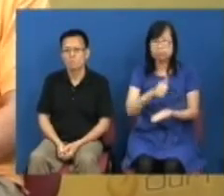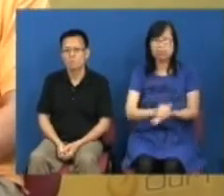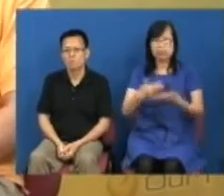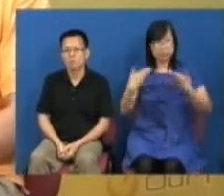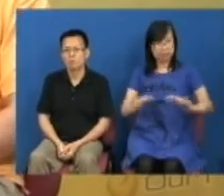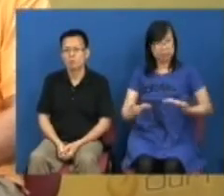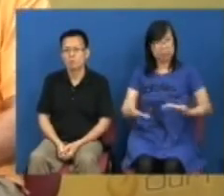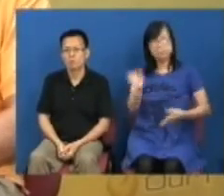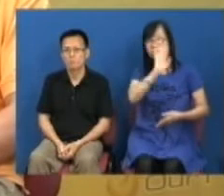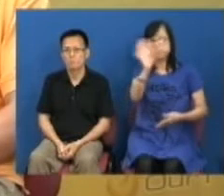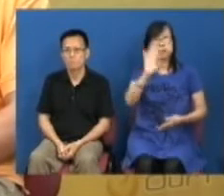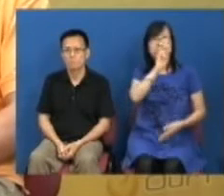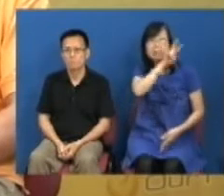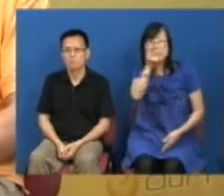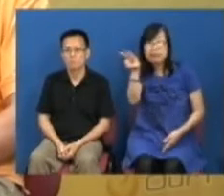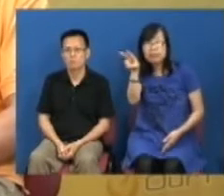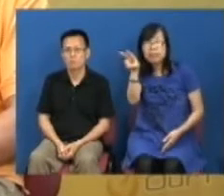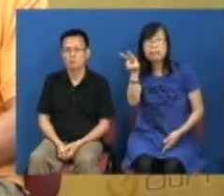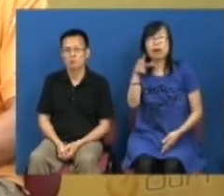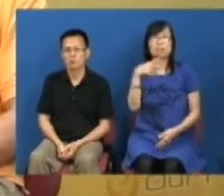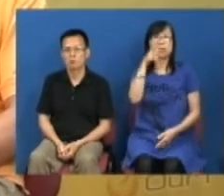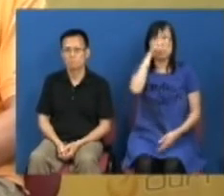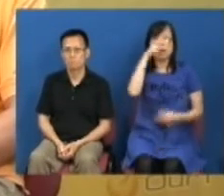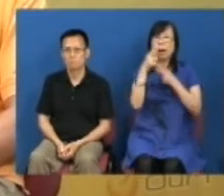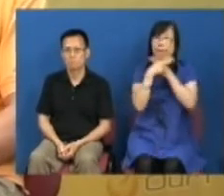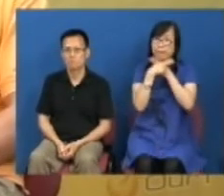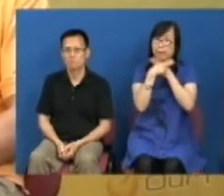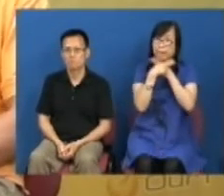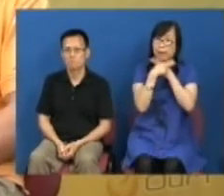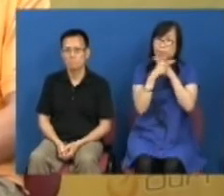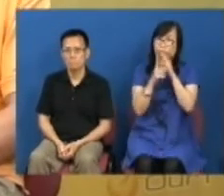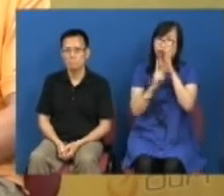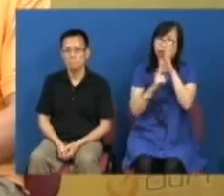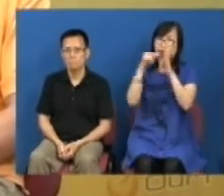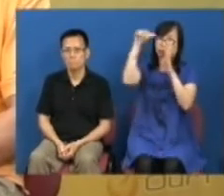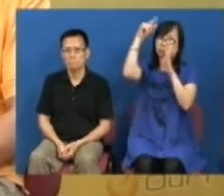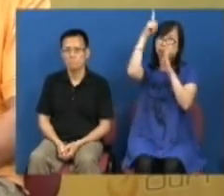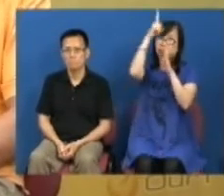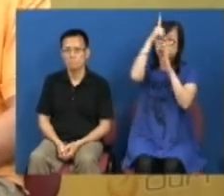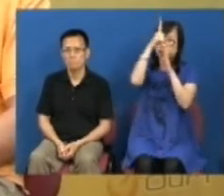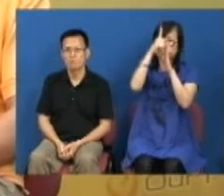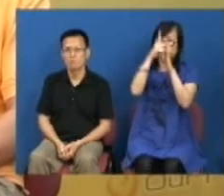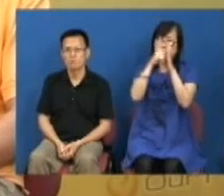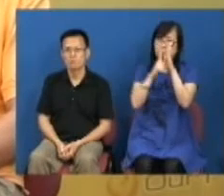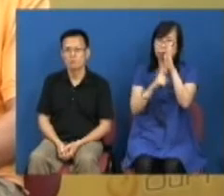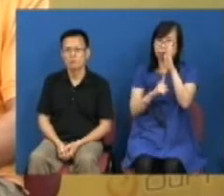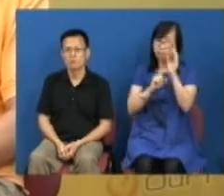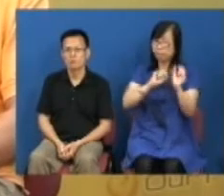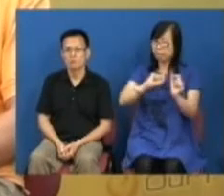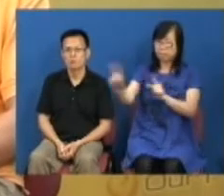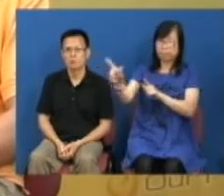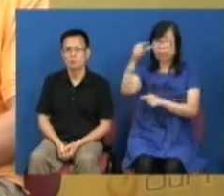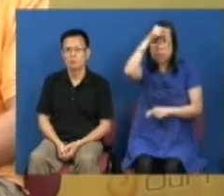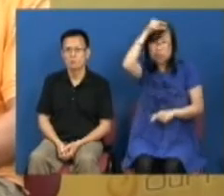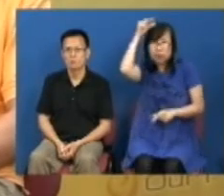今天就不会见到曾任权的民望跌到去比董建华在2003